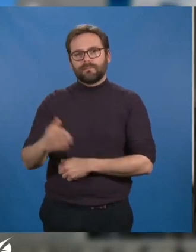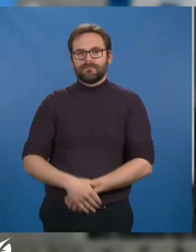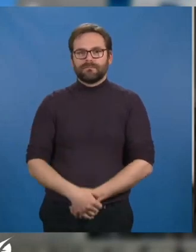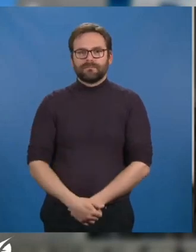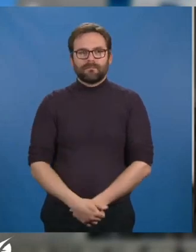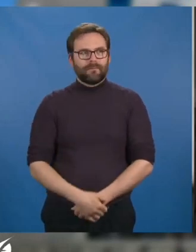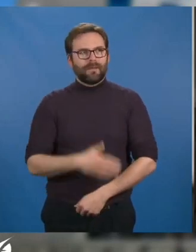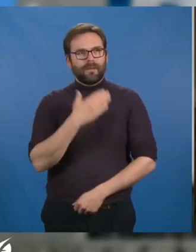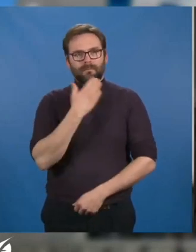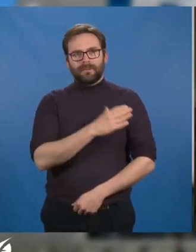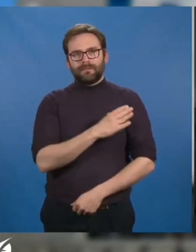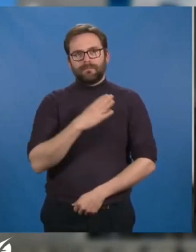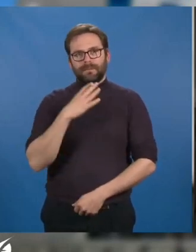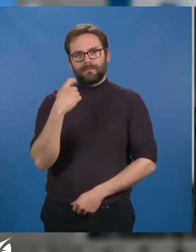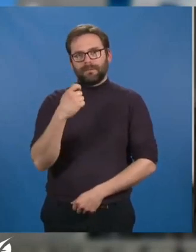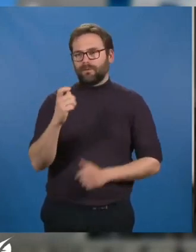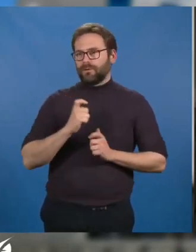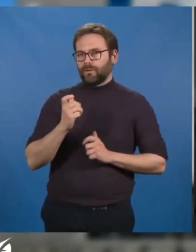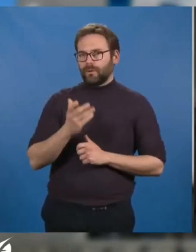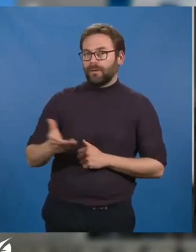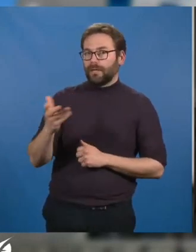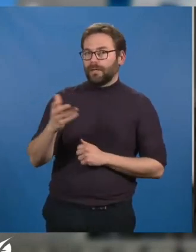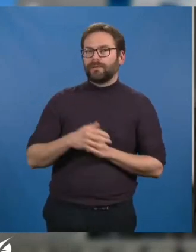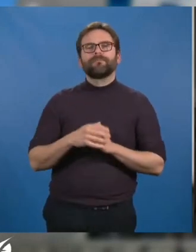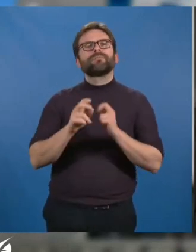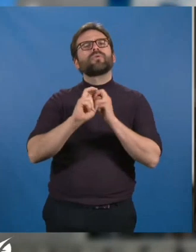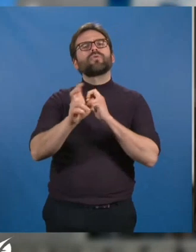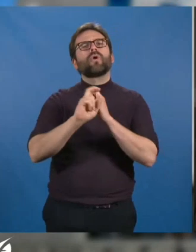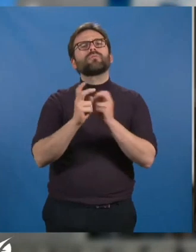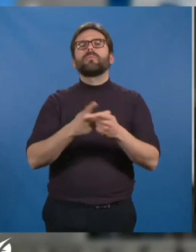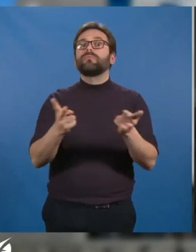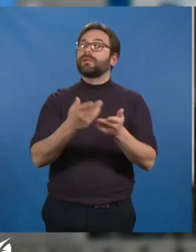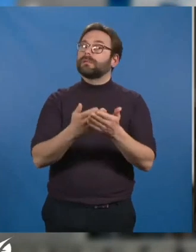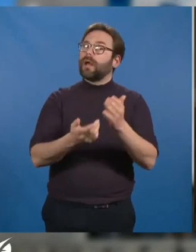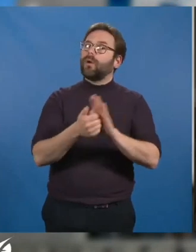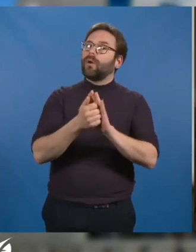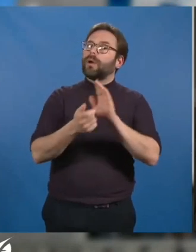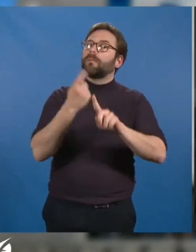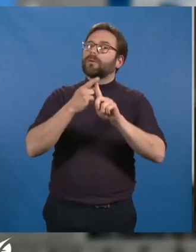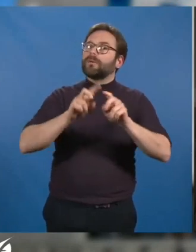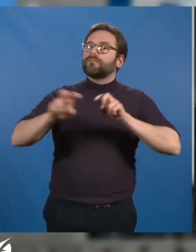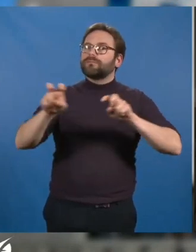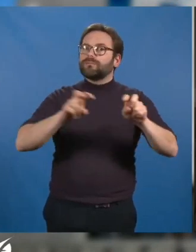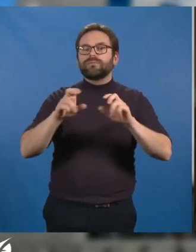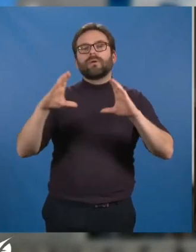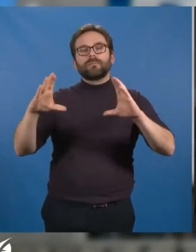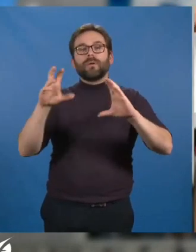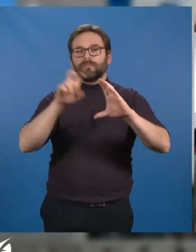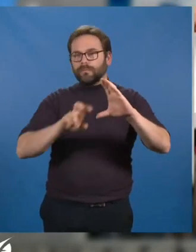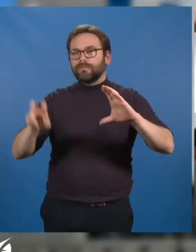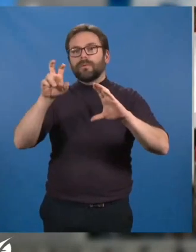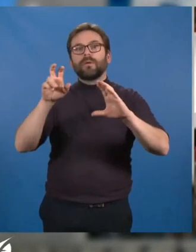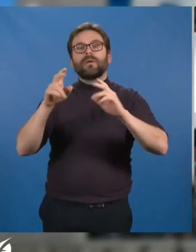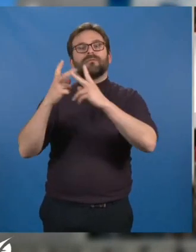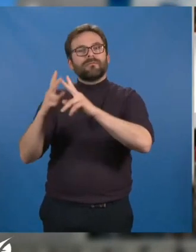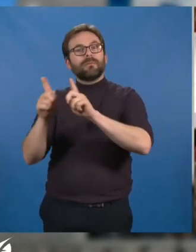Merci Madame la Présidente, chers collègues, alors que les transports publics jouent un rôle déterminant pour les mobilités urbaines et extra-urbaines de